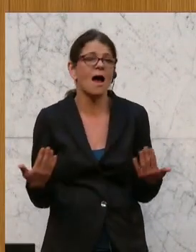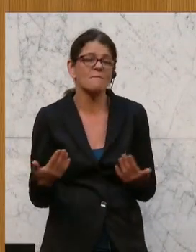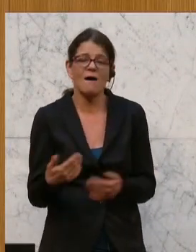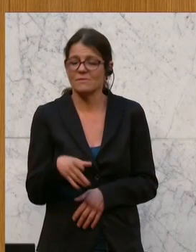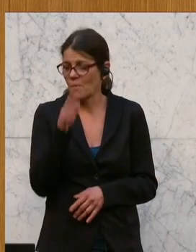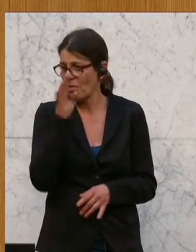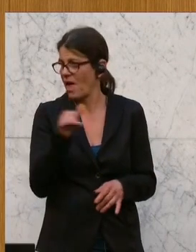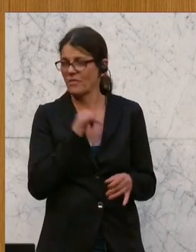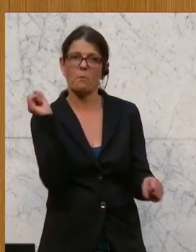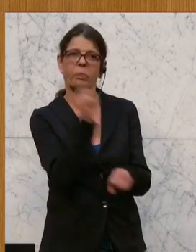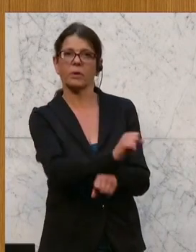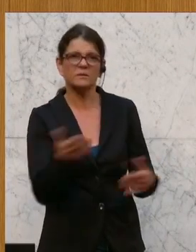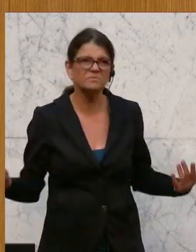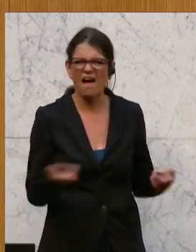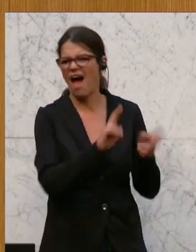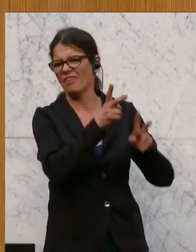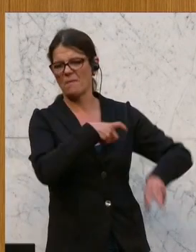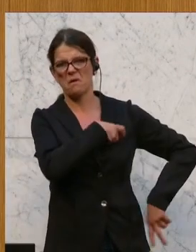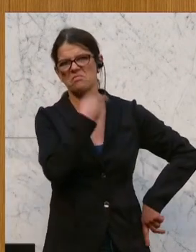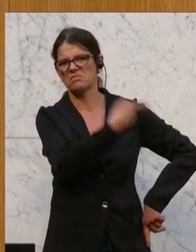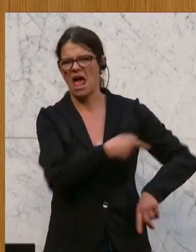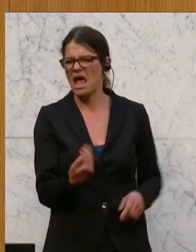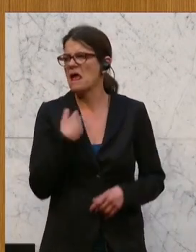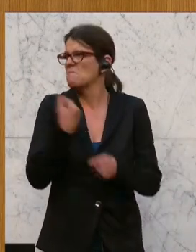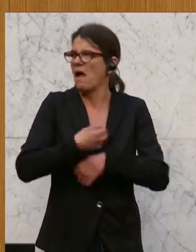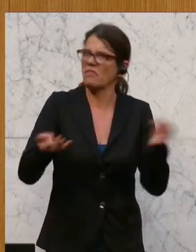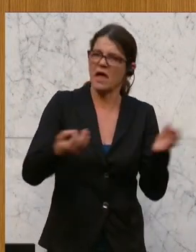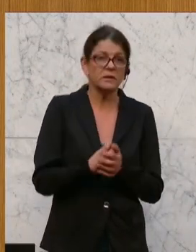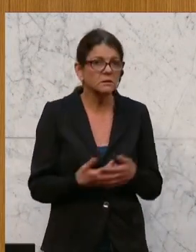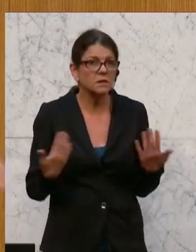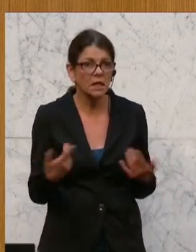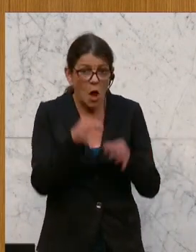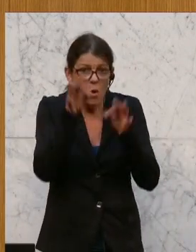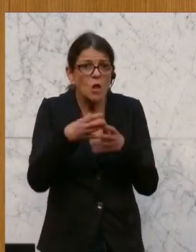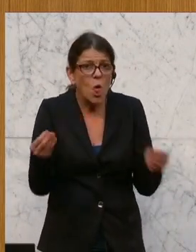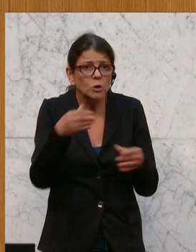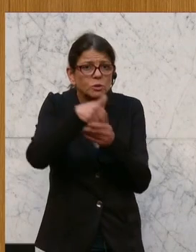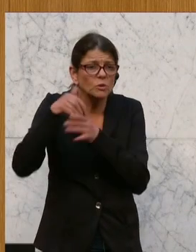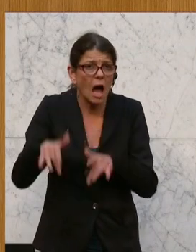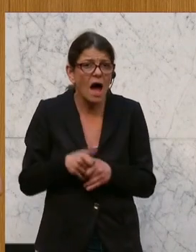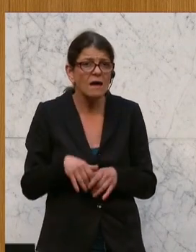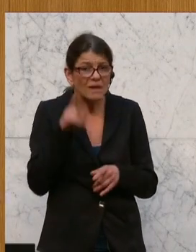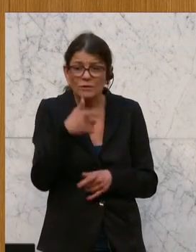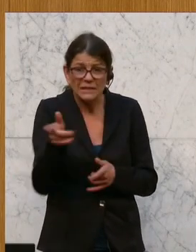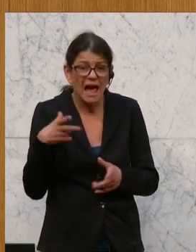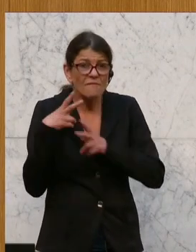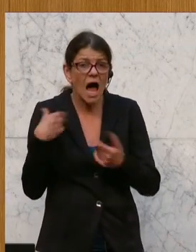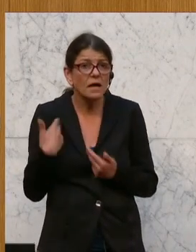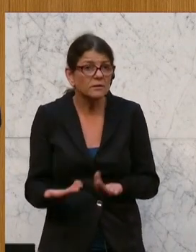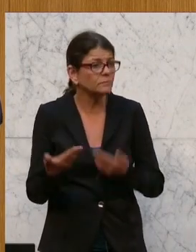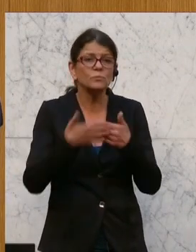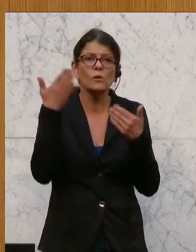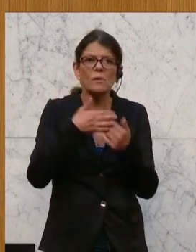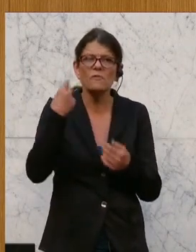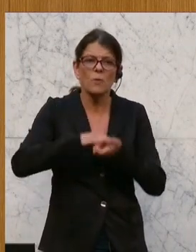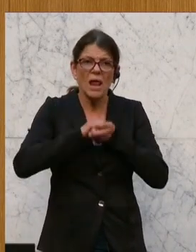Kenntnis, weil das ist ja eine andere Partei, wo man nichts machen kann. Da sind sehr wohl gute Lösungen drin. Und wissen Sie, was ich mir erwartet hätte? Zum Beispiel